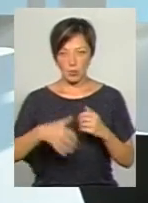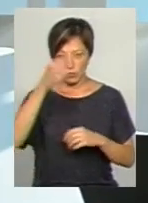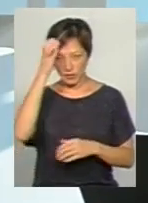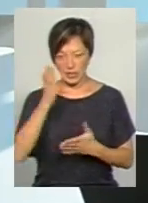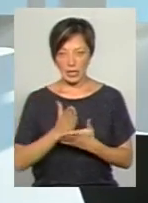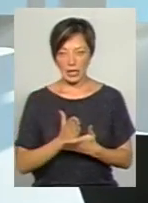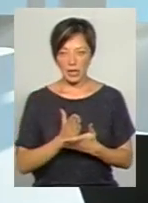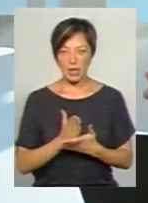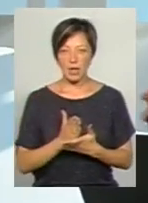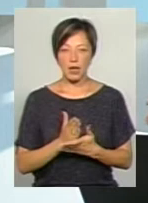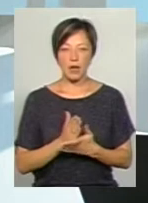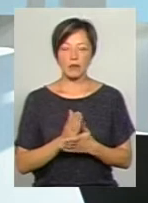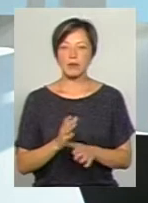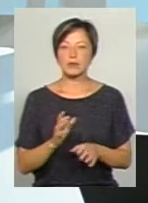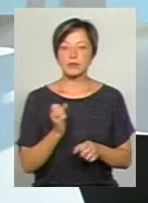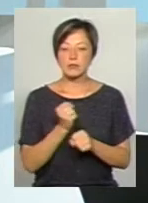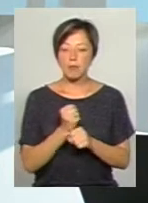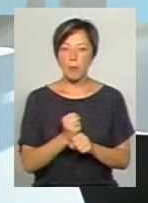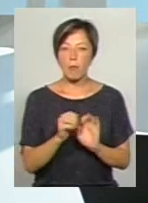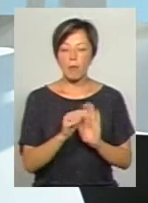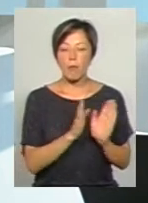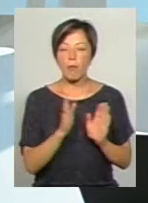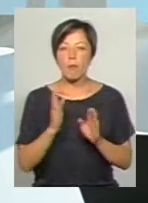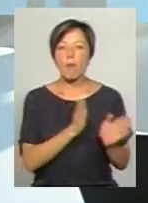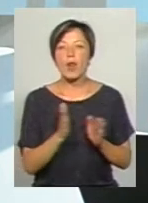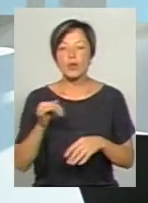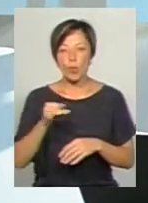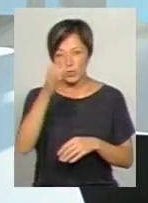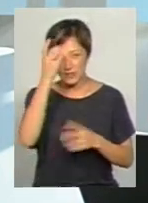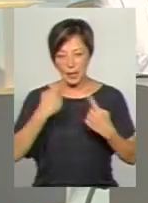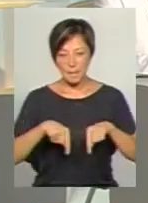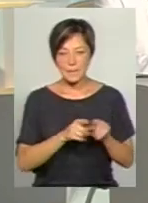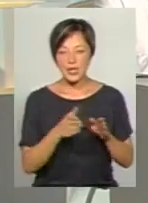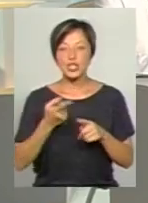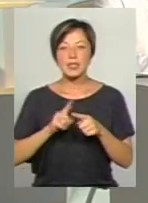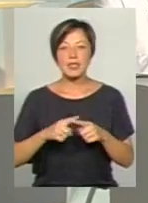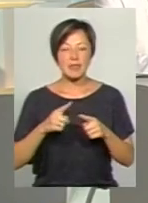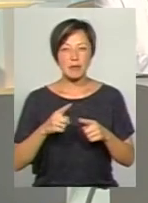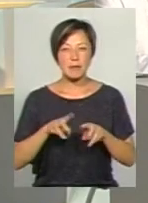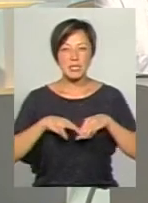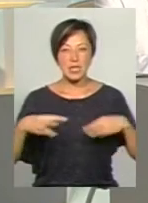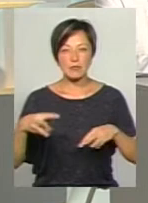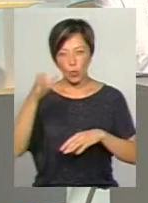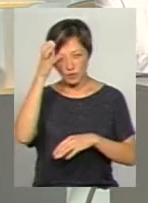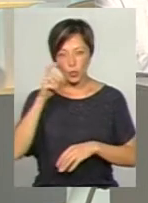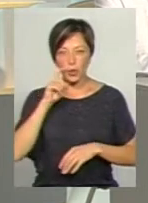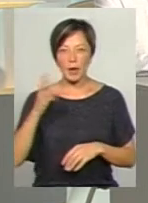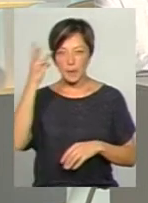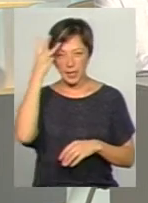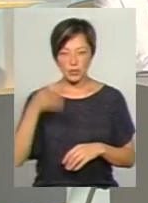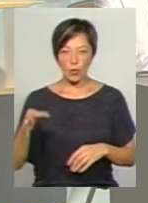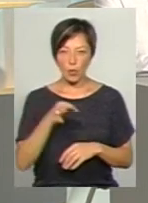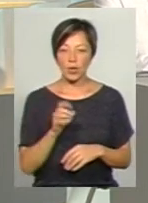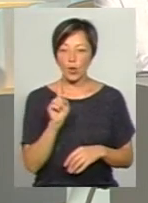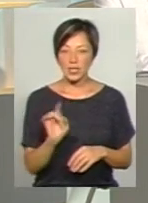є упорядкування шкільної мережі освітньої, про яку ви говорили. За інформацією Міністерства освіти України, Хмельницька область – одна з